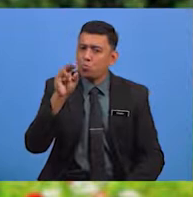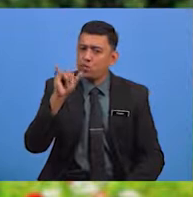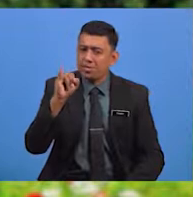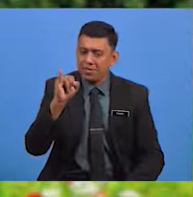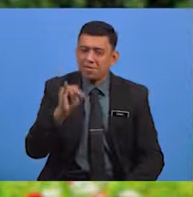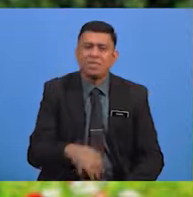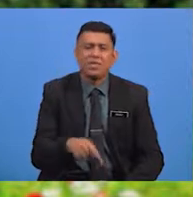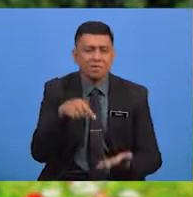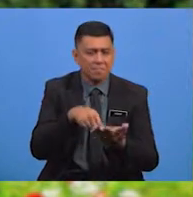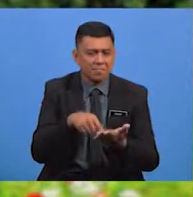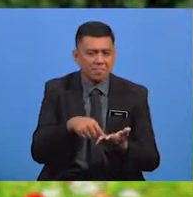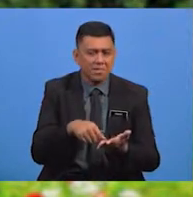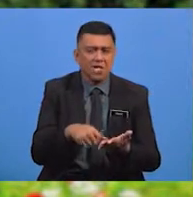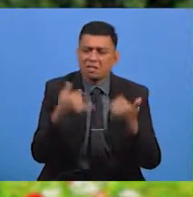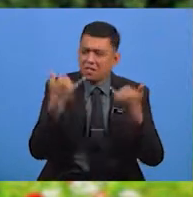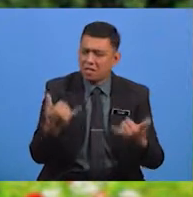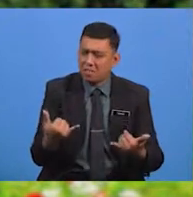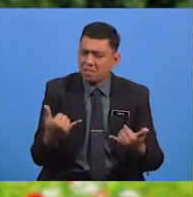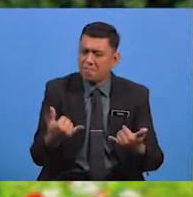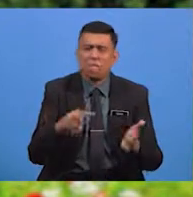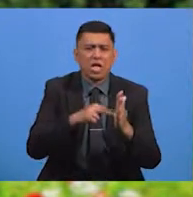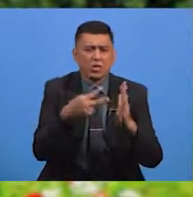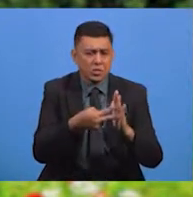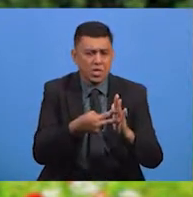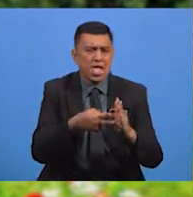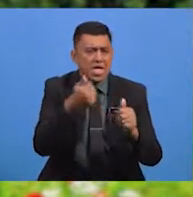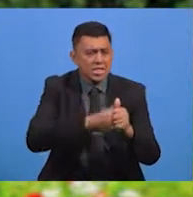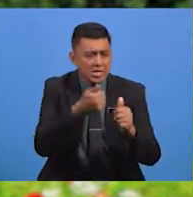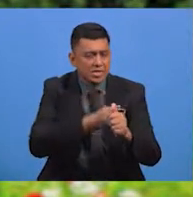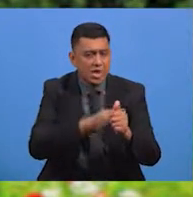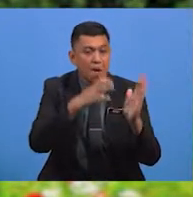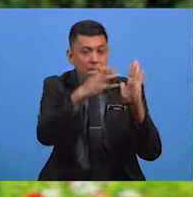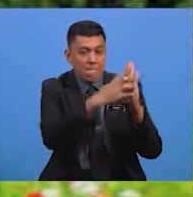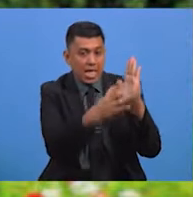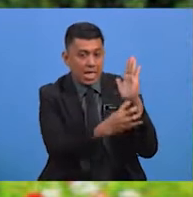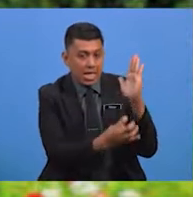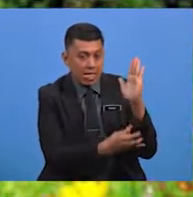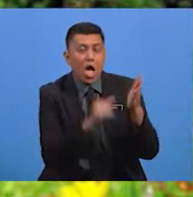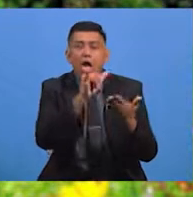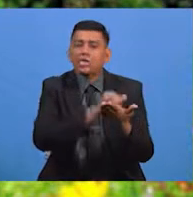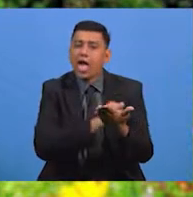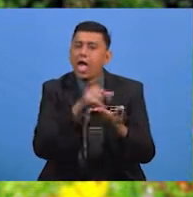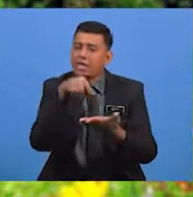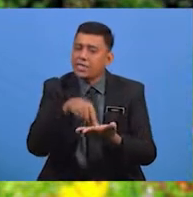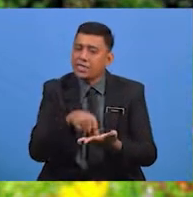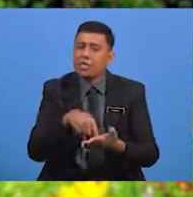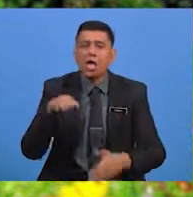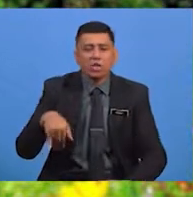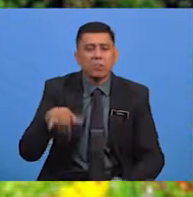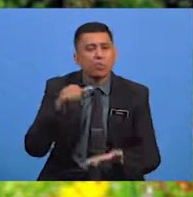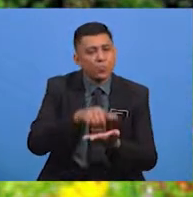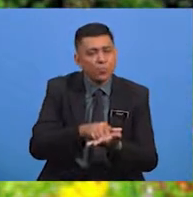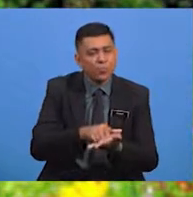Sekarang, mari kita dalami pula maksud setiap rangkap syair ini. Sebelum itu,